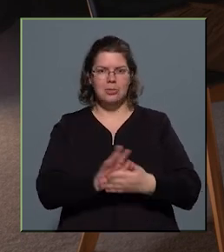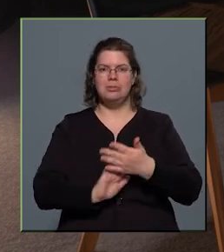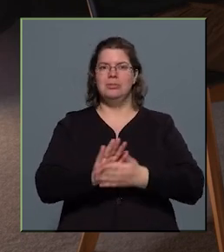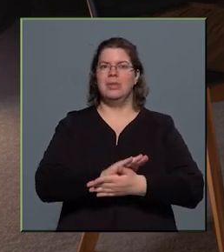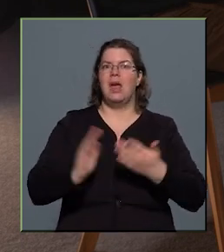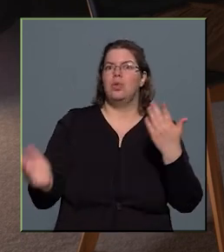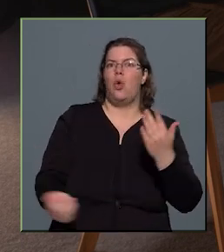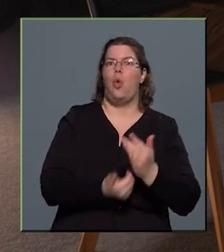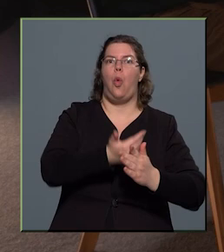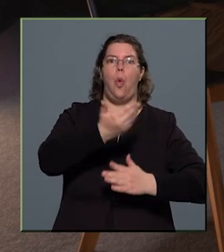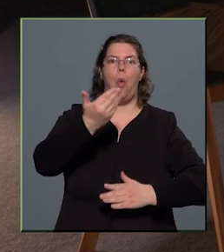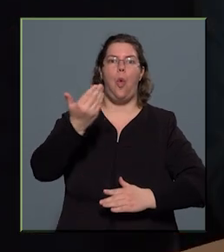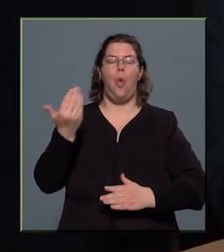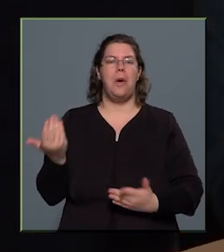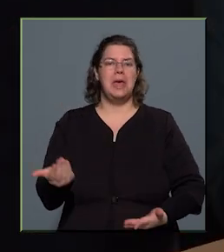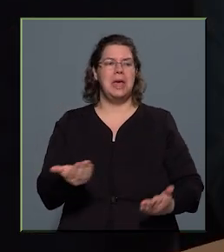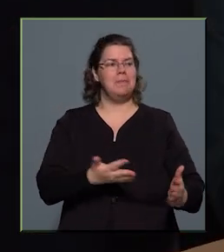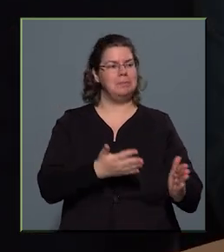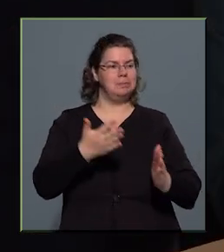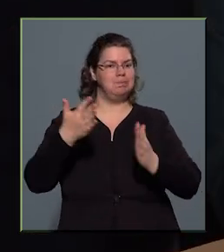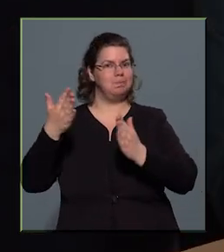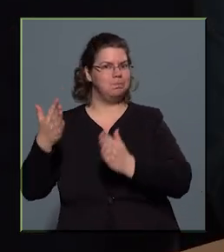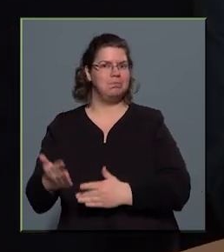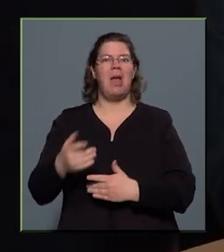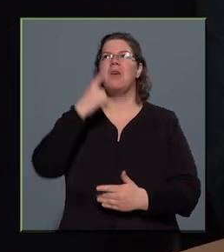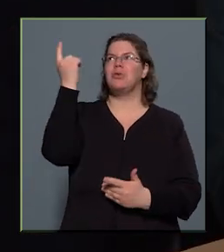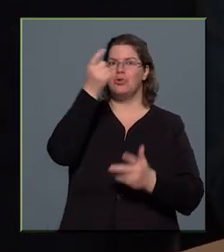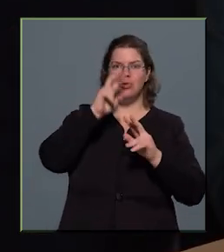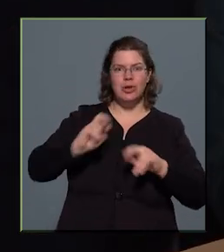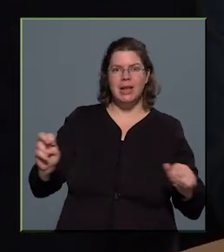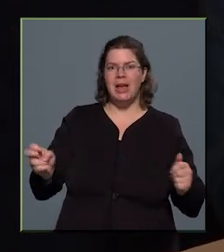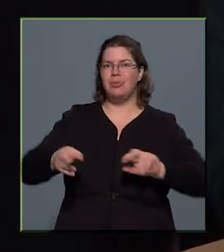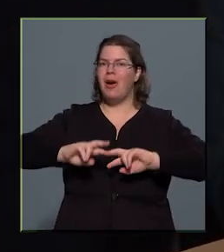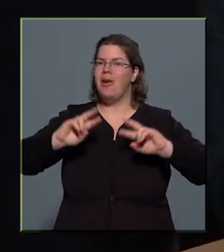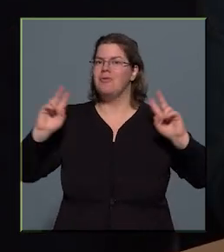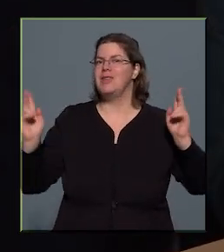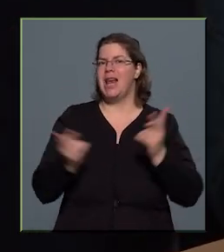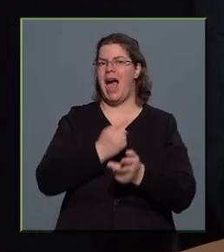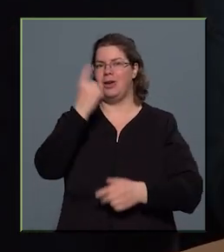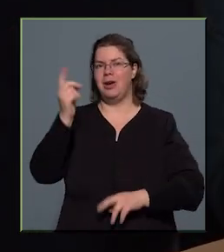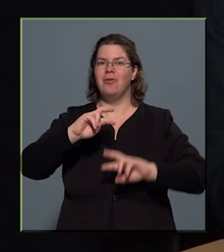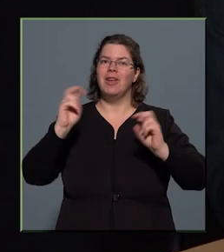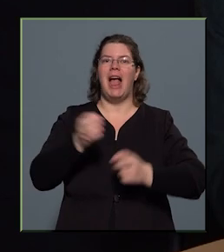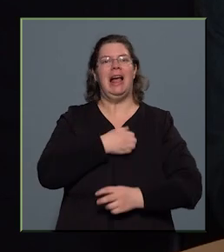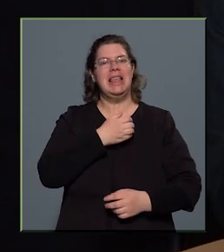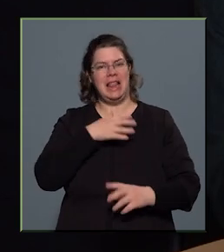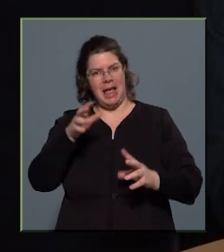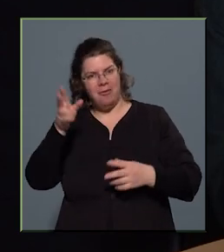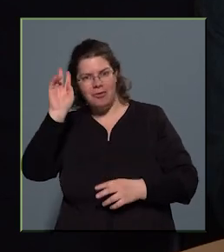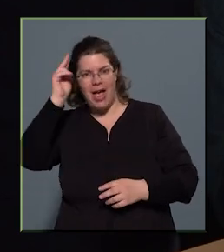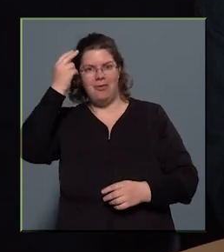új etap következett be az űrkutatásban a világűr, a világegyetem felfedezésében.